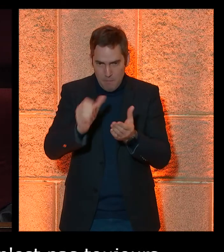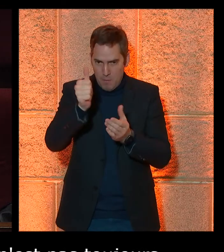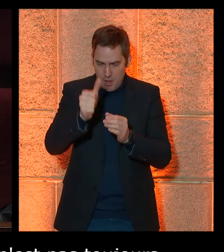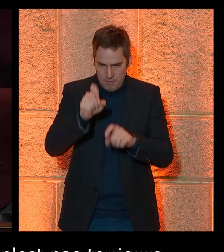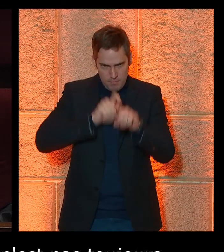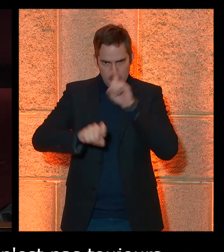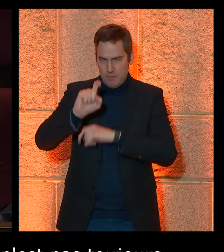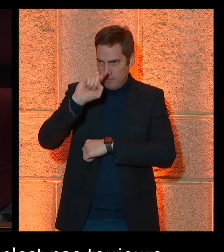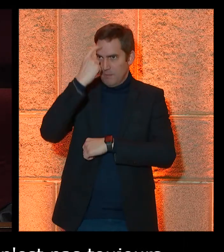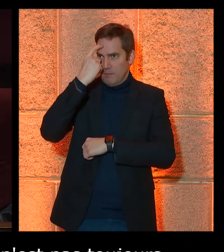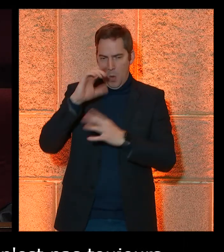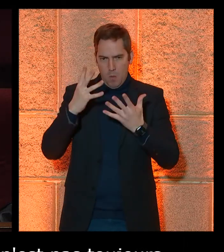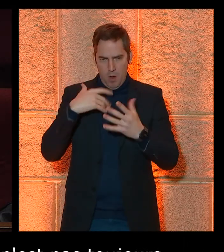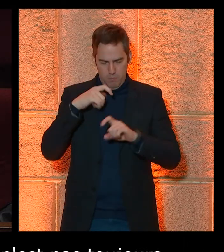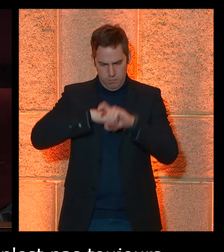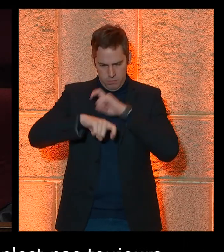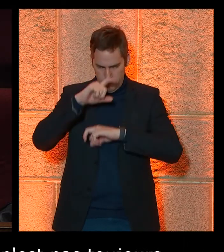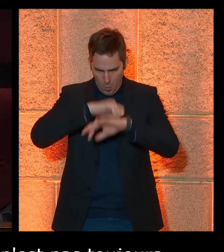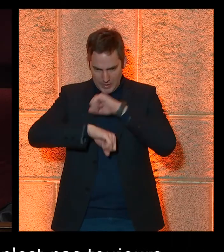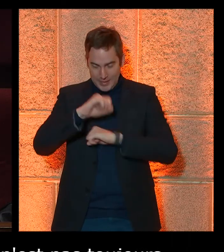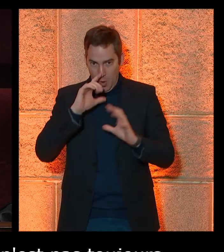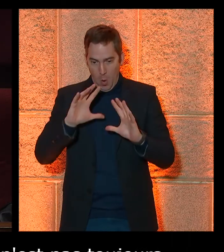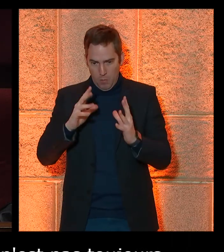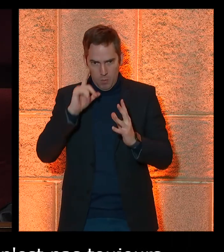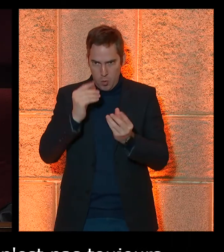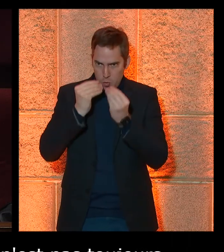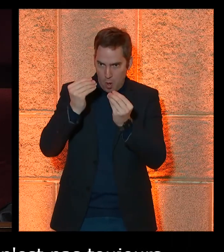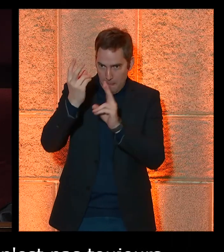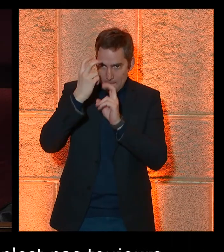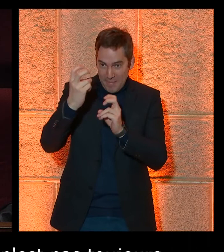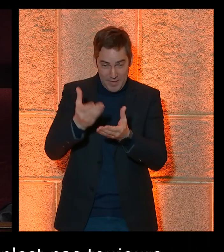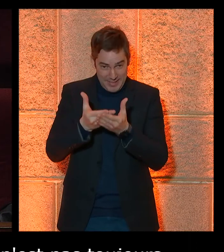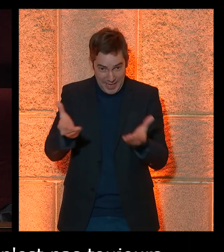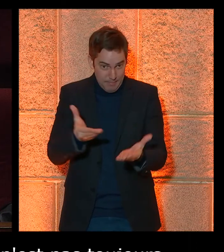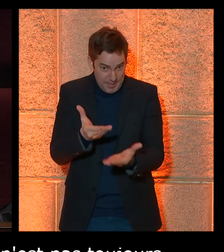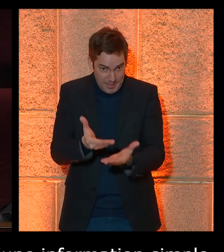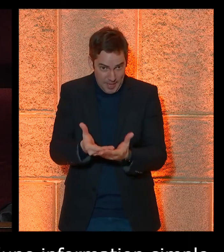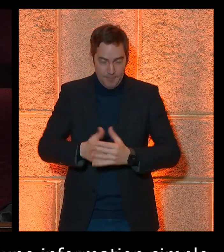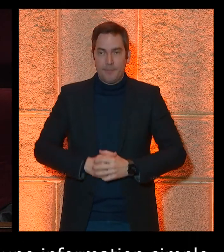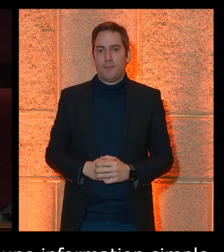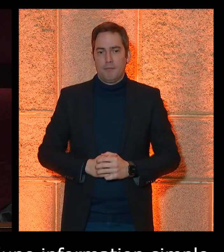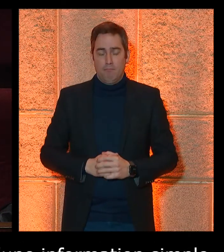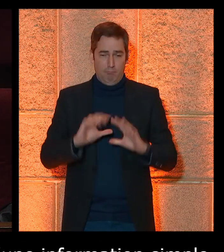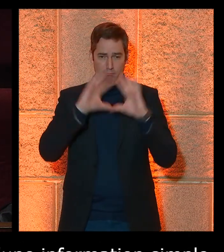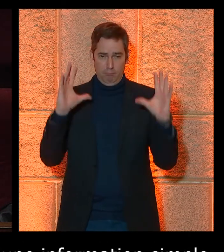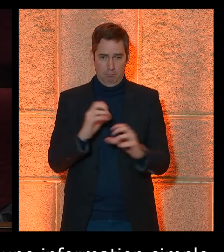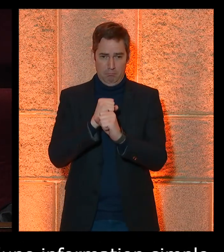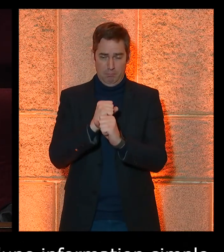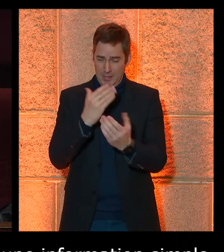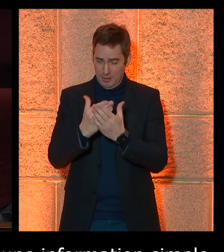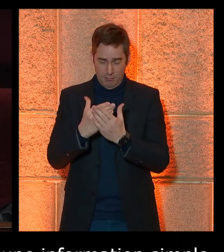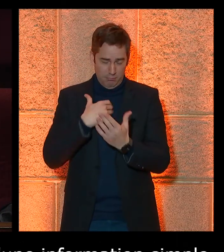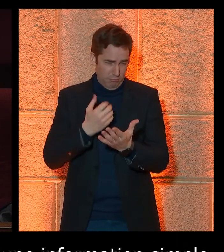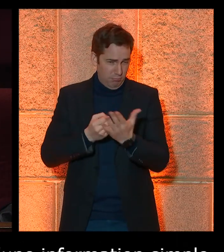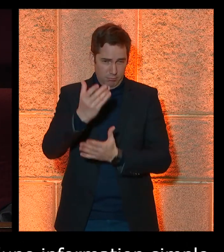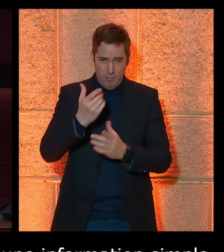on la rédige de façon à ce qu'on puisse la comprendre facilement. Voilà, je dirais en quelques points ce qu'on voulait souligner ce